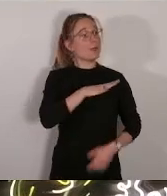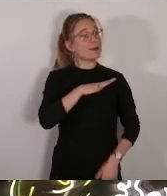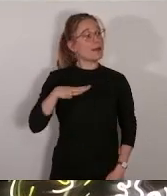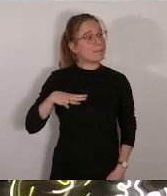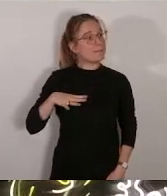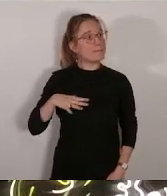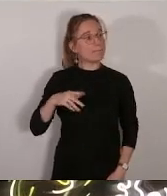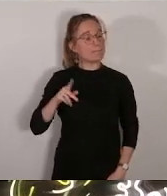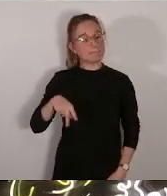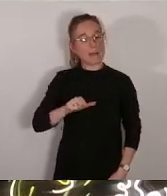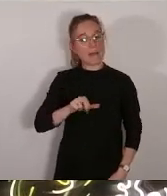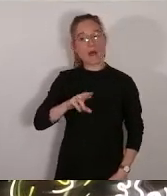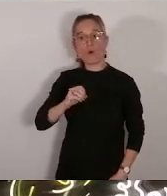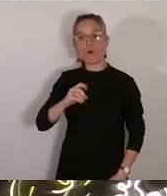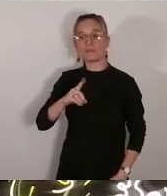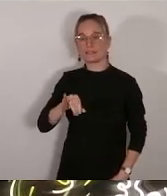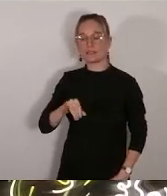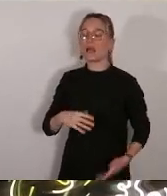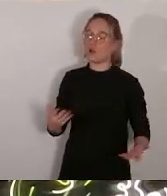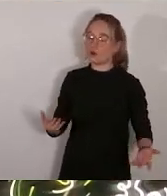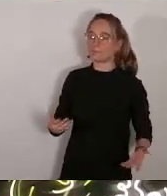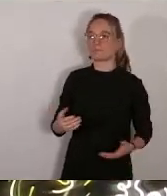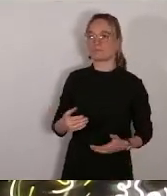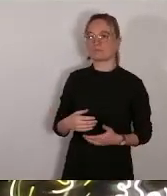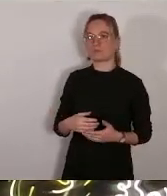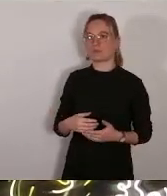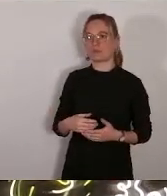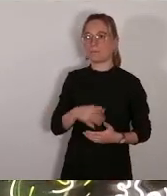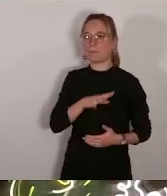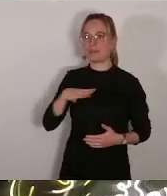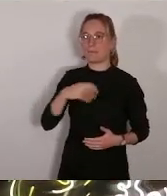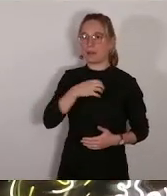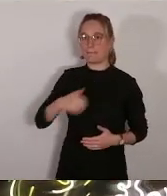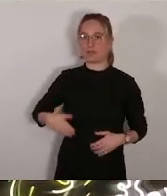chers collègues, voilà. Donc le Conseil d'Etat a précisé